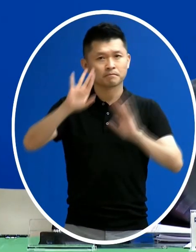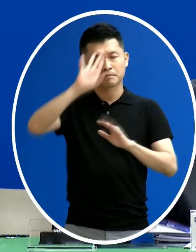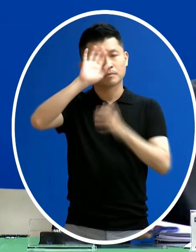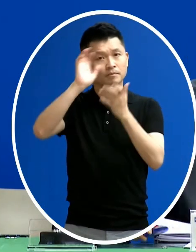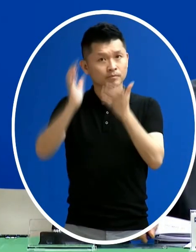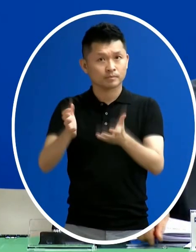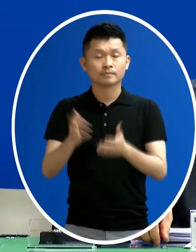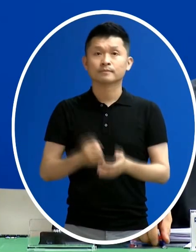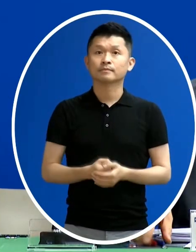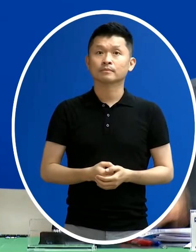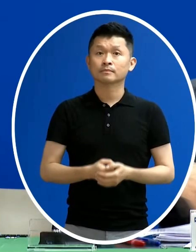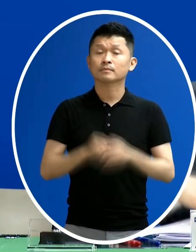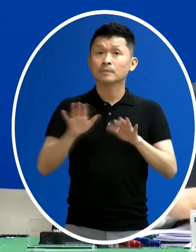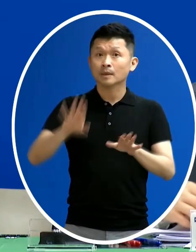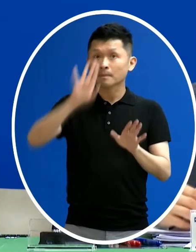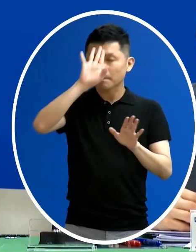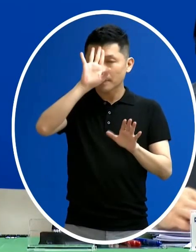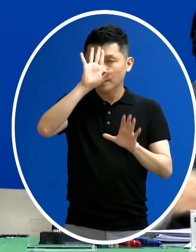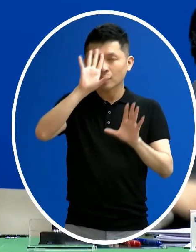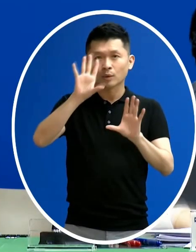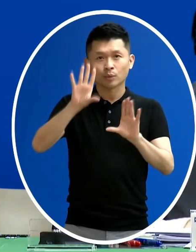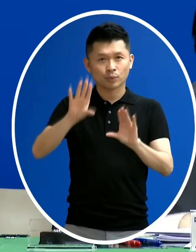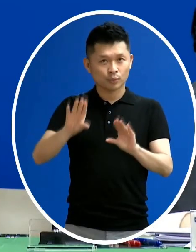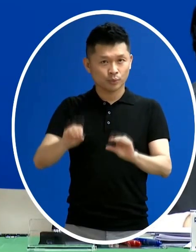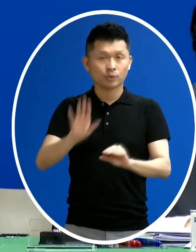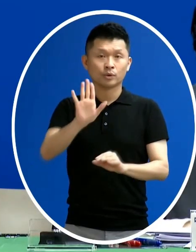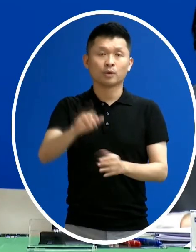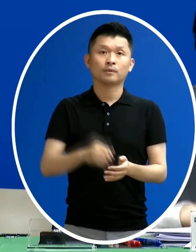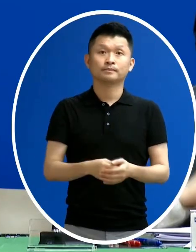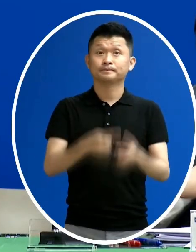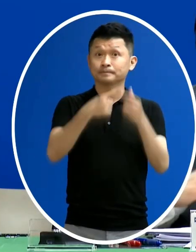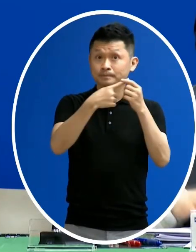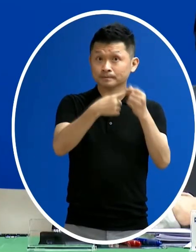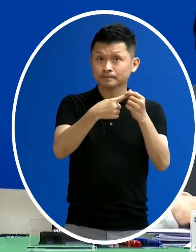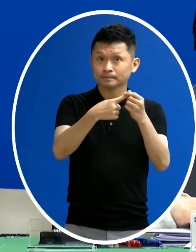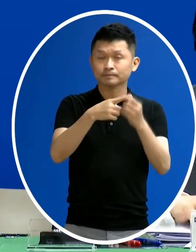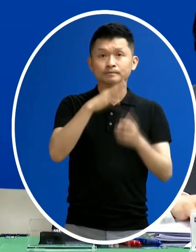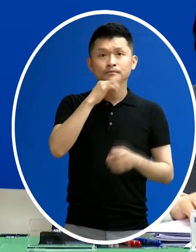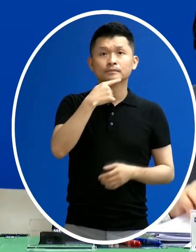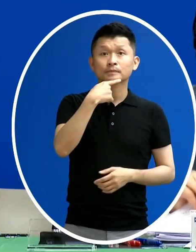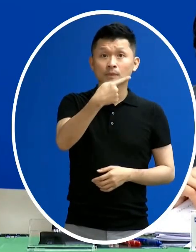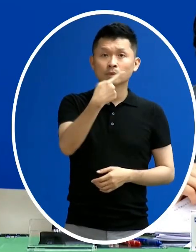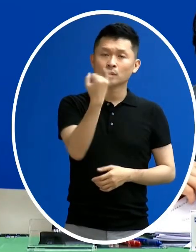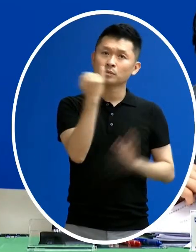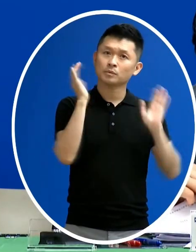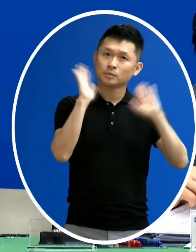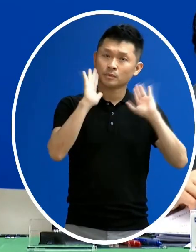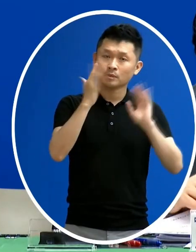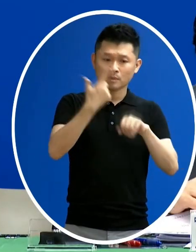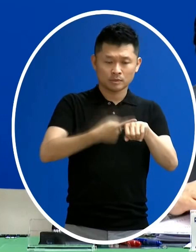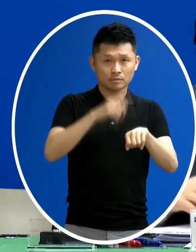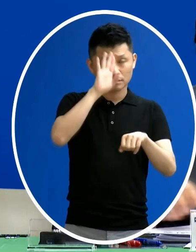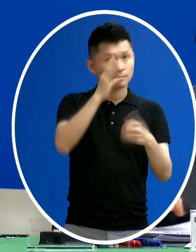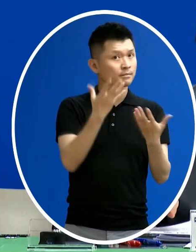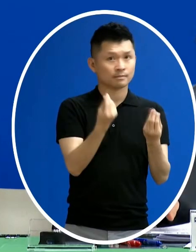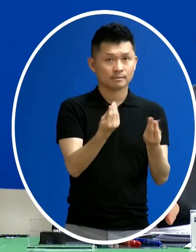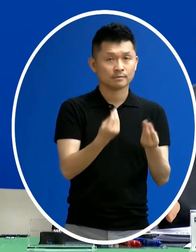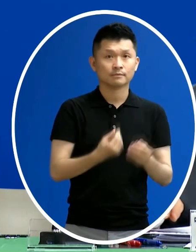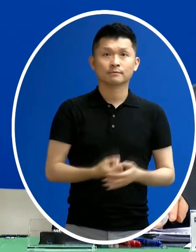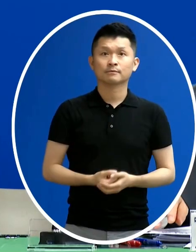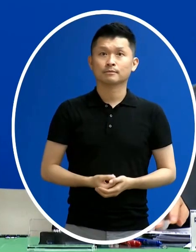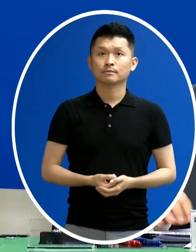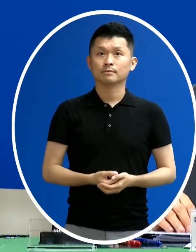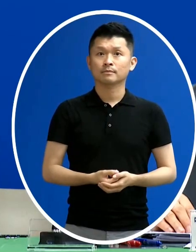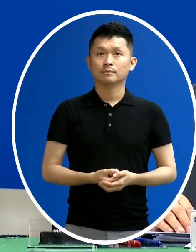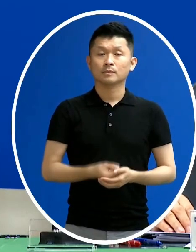的個案但是目前病況都已經好轉 其中第一位是1位1歲的女童 本身沒有慢性疾病那